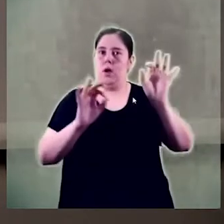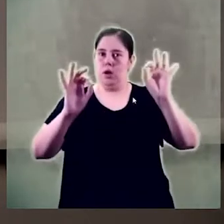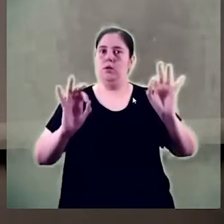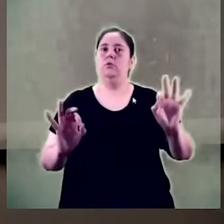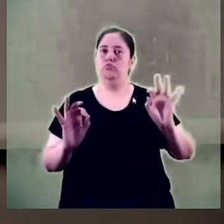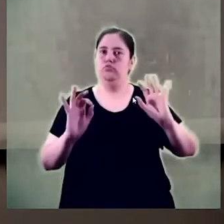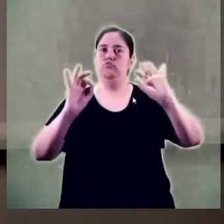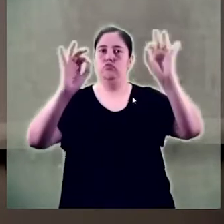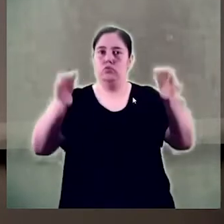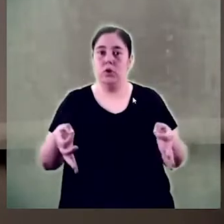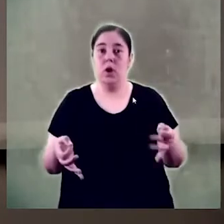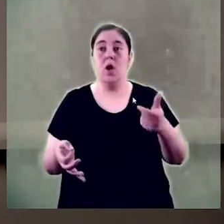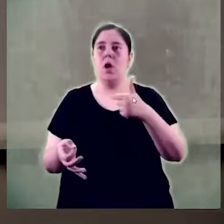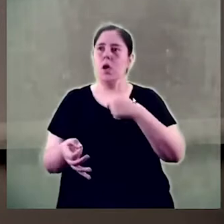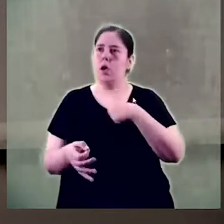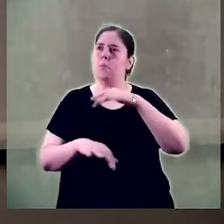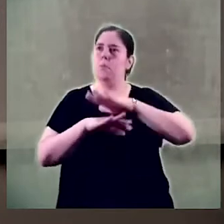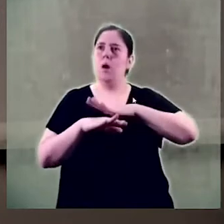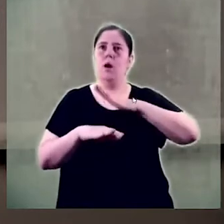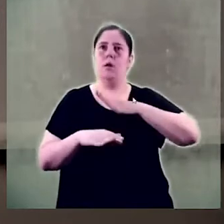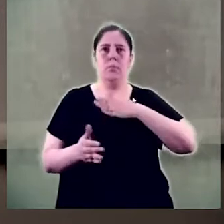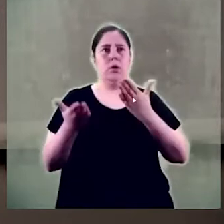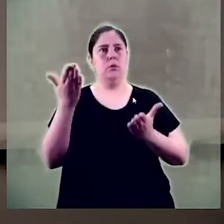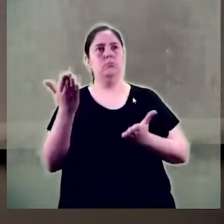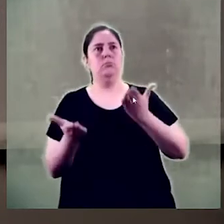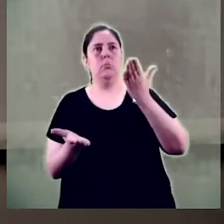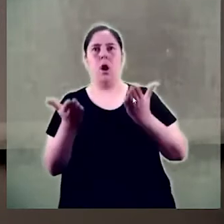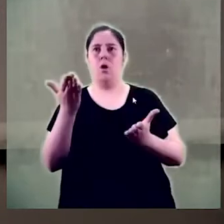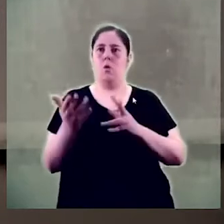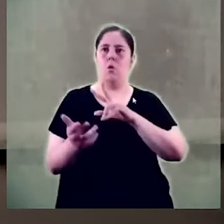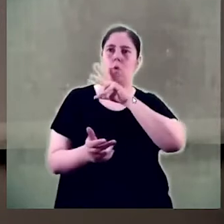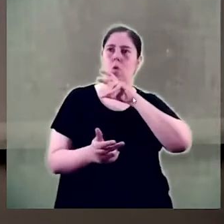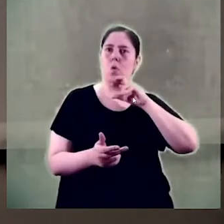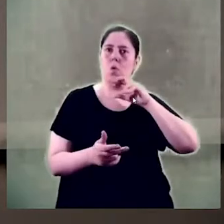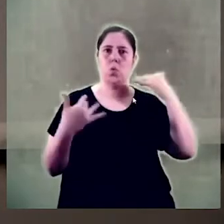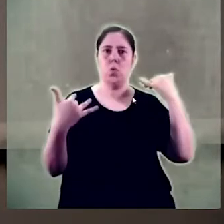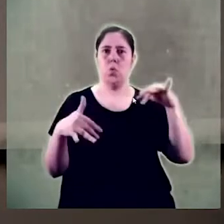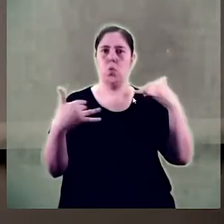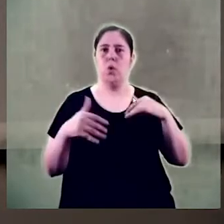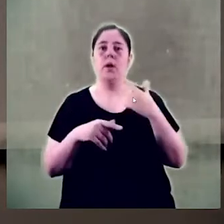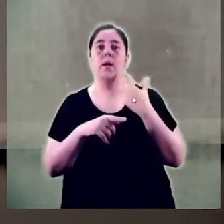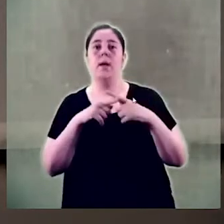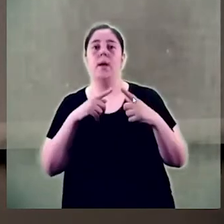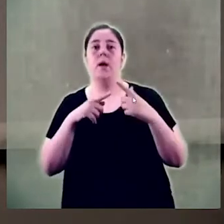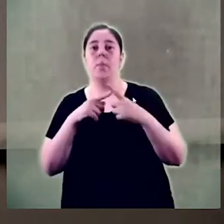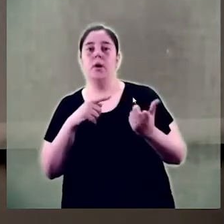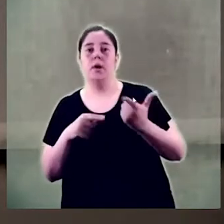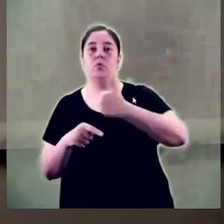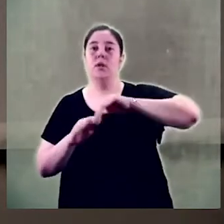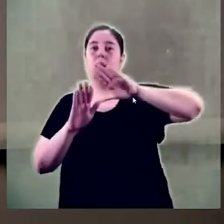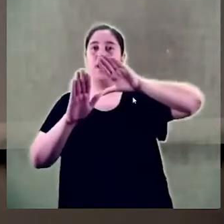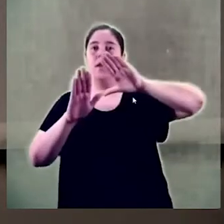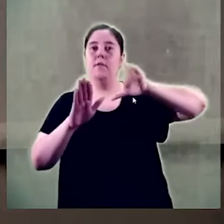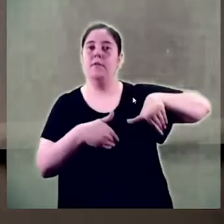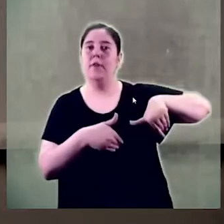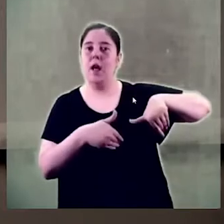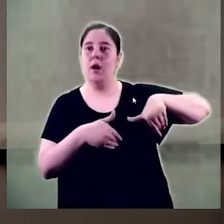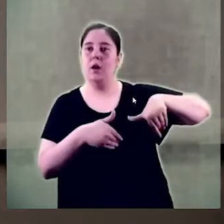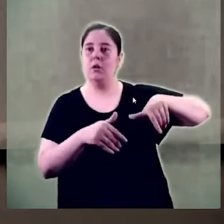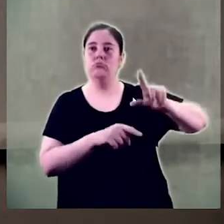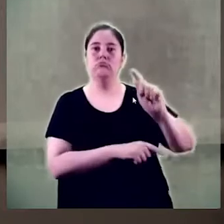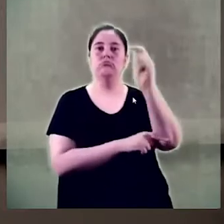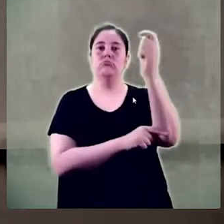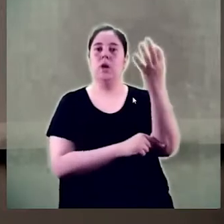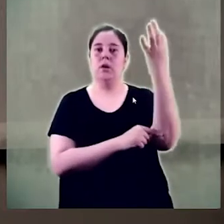i que jo valoro especialment, perquè hem aconseguit que aquest acte sigui un acte de tota la